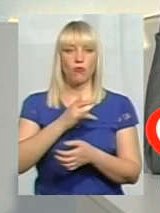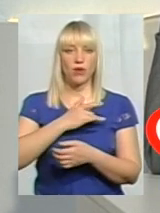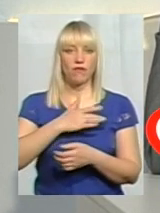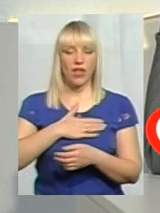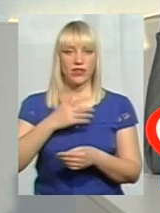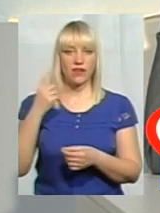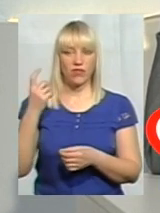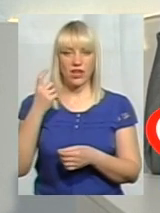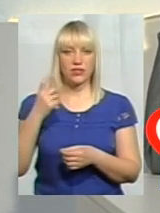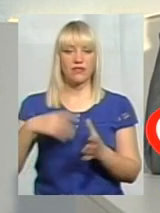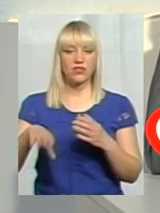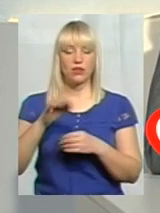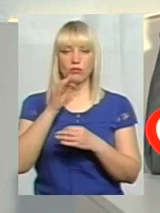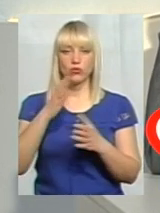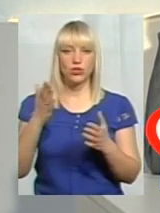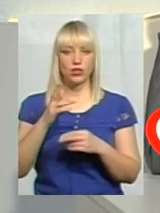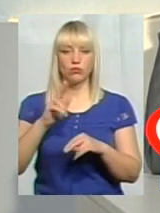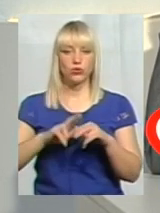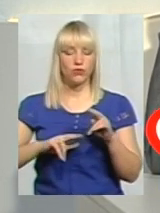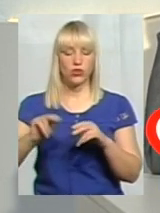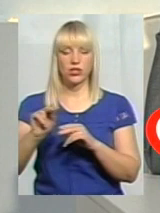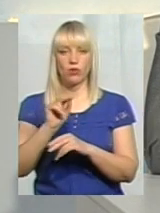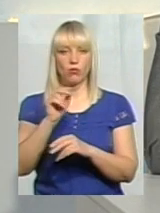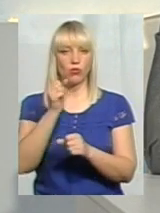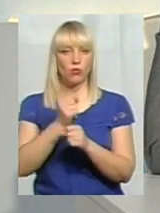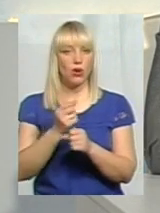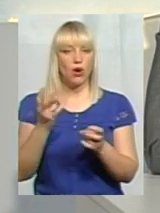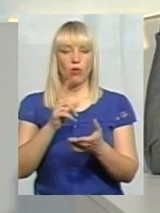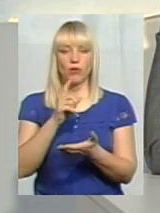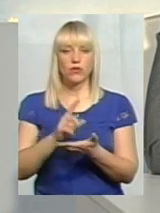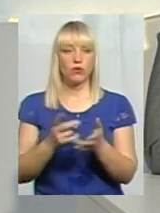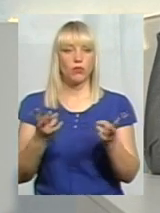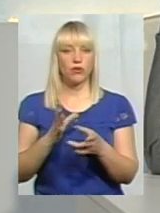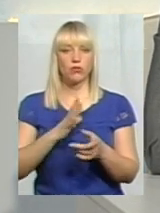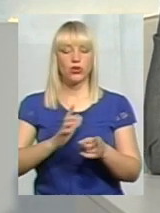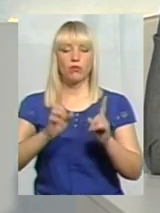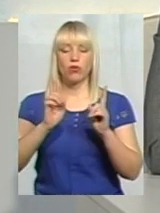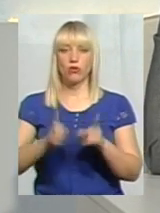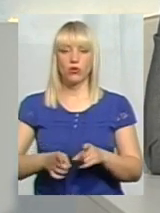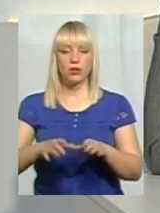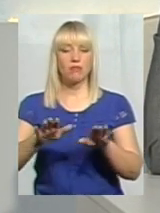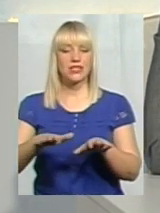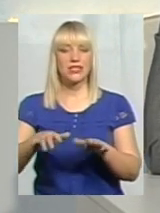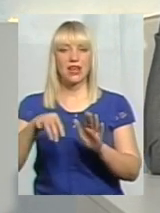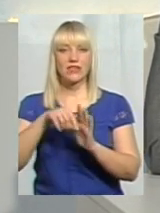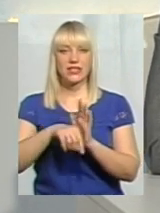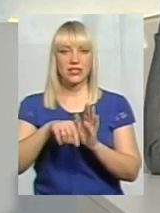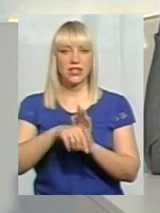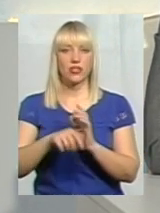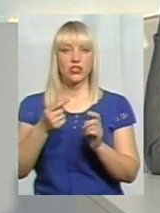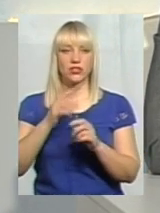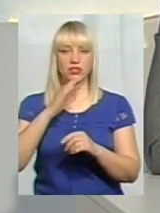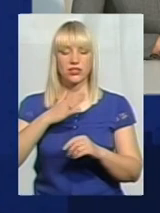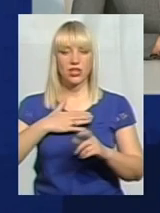власності, всі будь-які будівельні, ремонтні роботи обов'язково мають бути погоджені. Місцеве значення – це з нашим